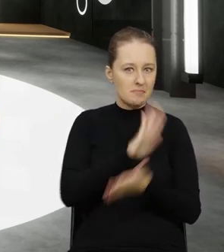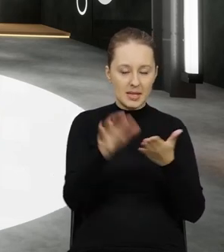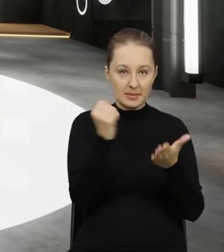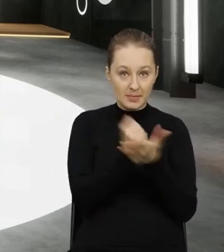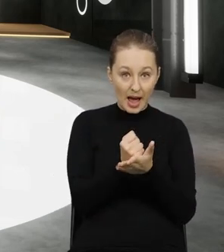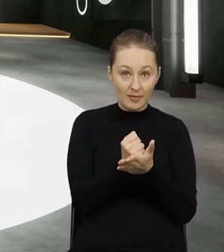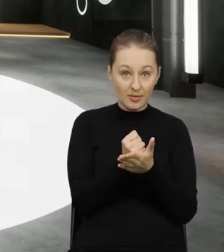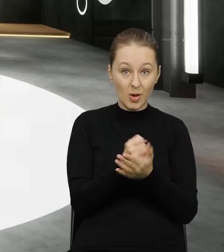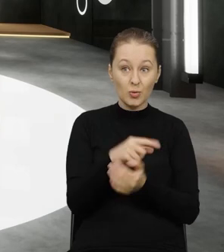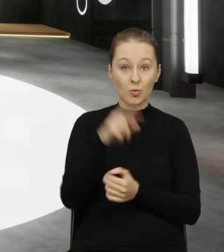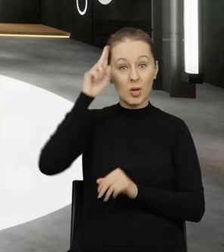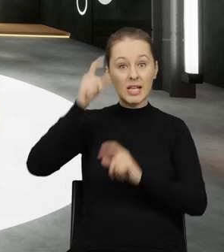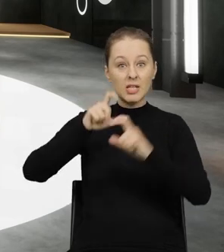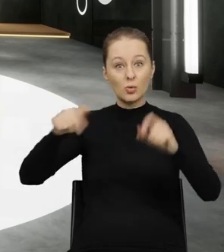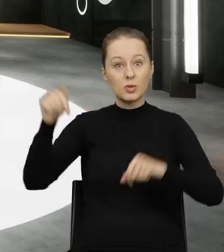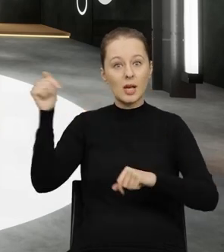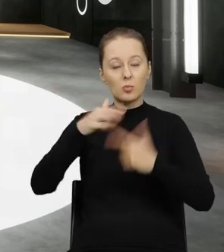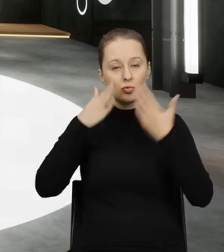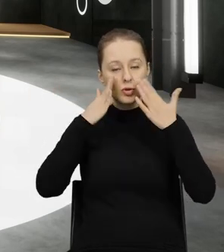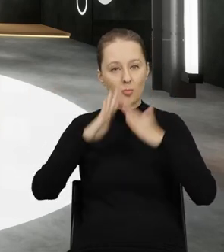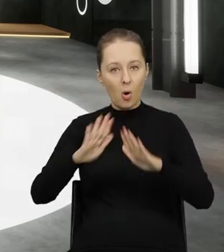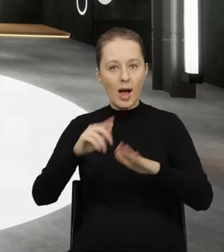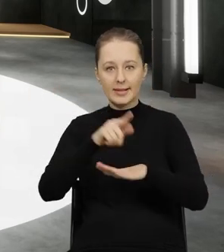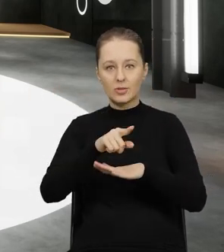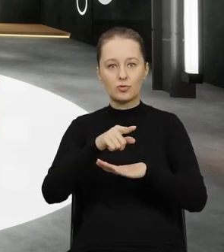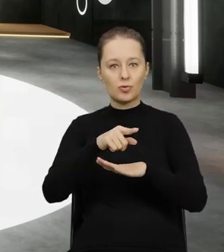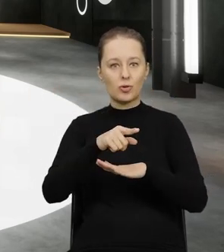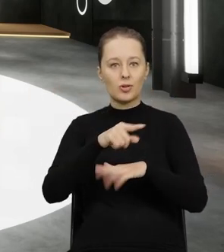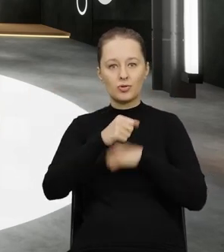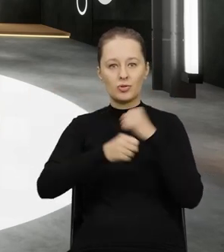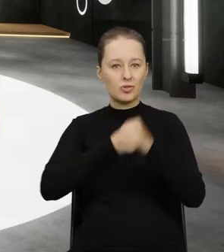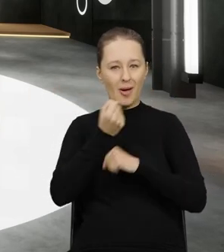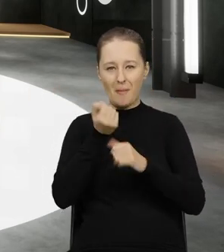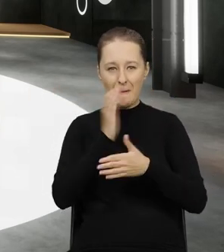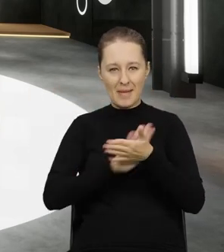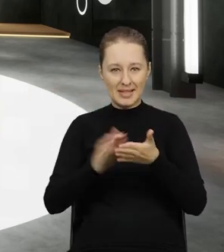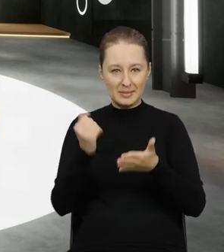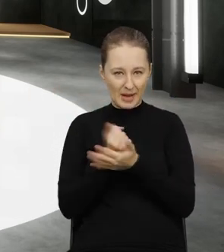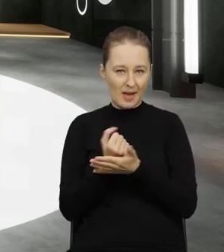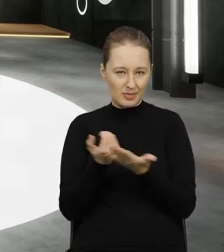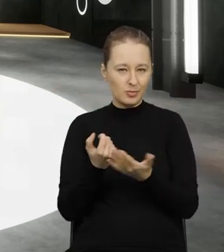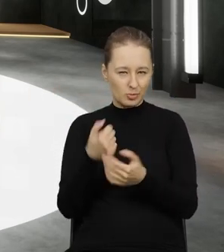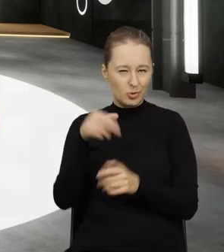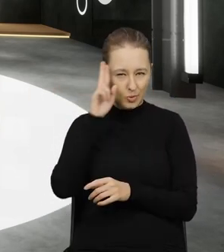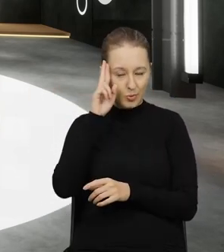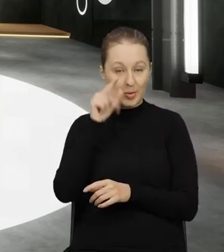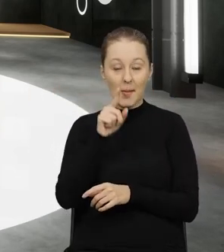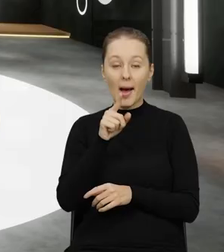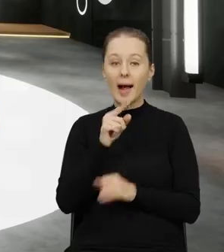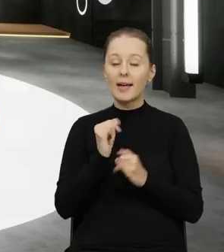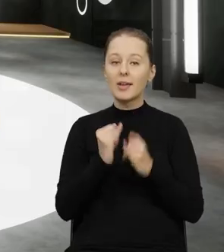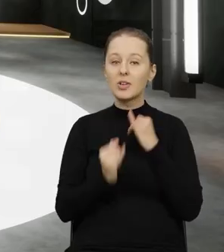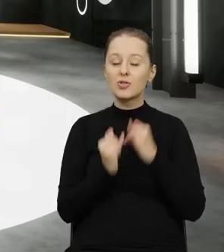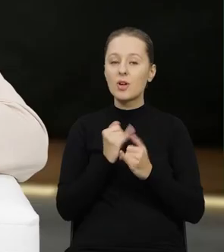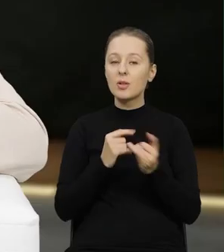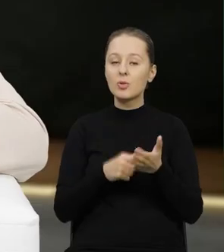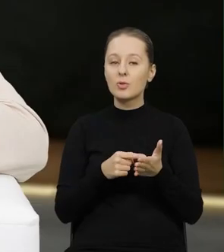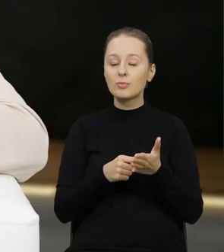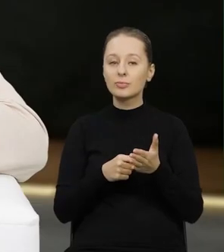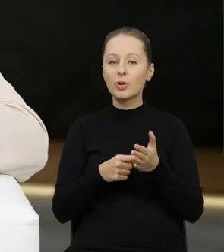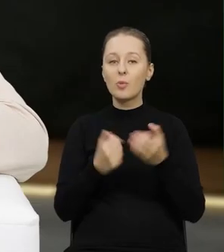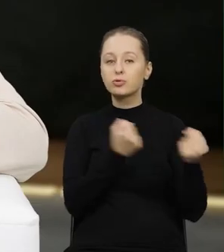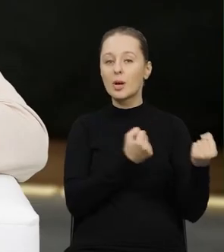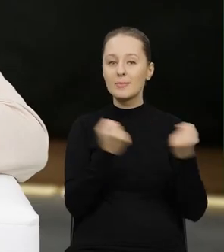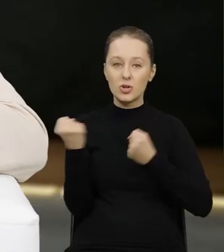udowodnienia przedsiębiorcy, że postępuje niezgodnie. To jakby jest zrozumiałe natomiast jeżeli chodzi właśnie